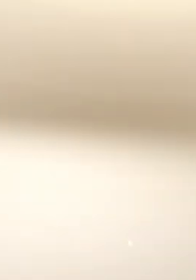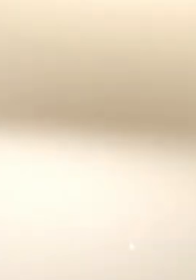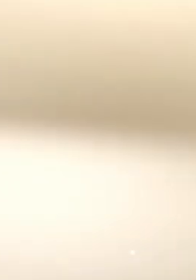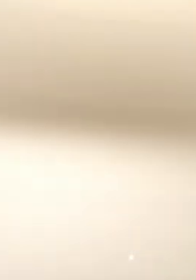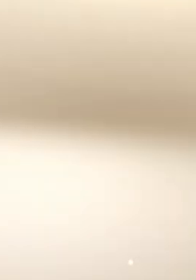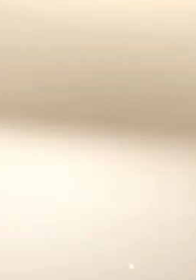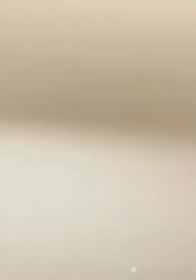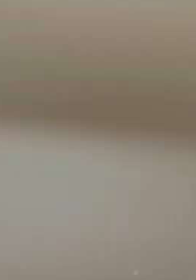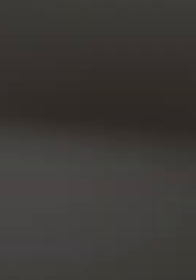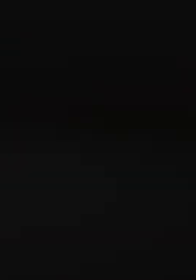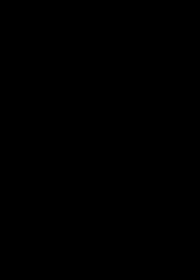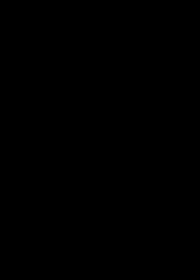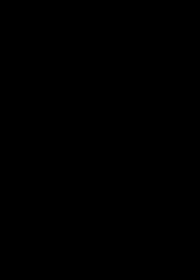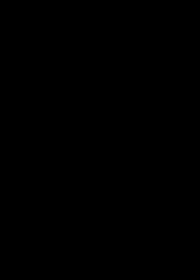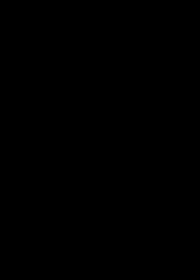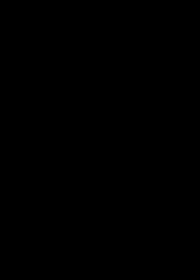Wzajemnie